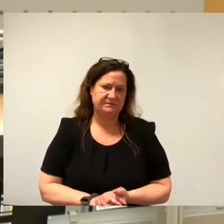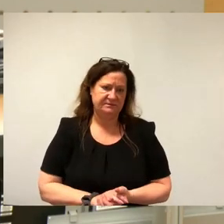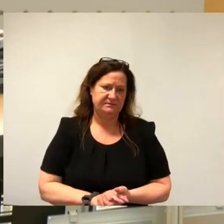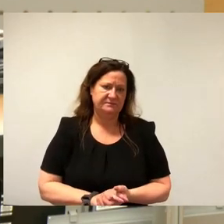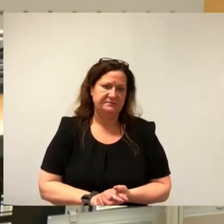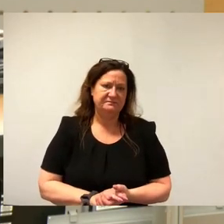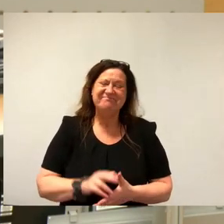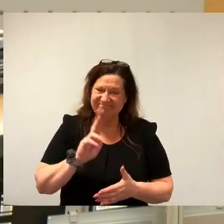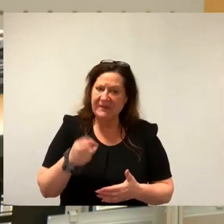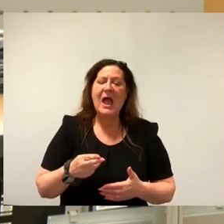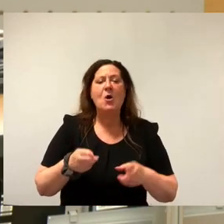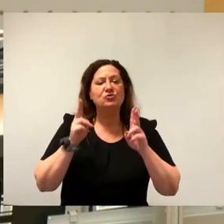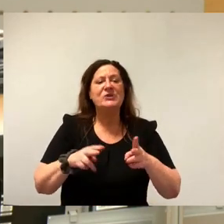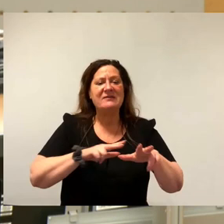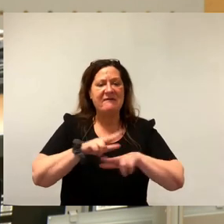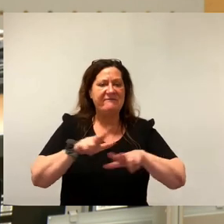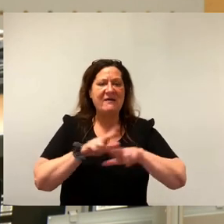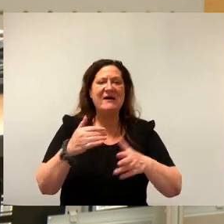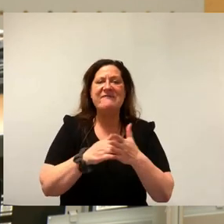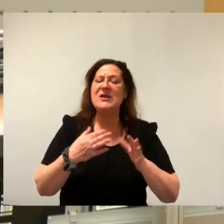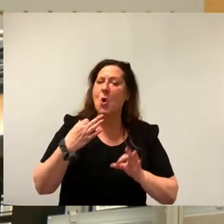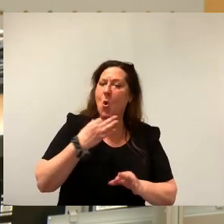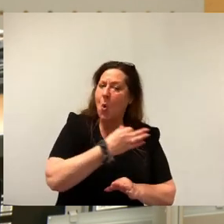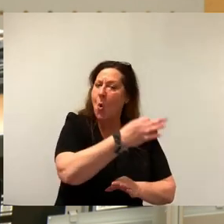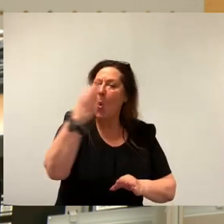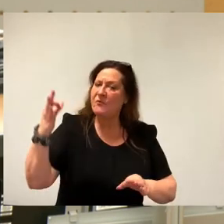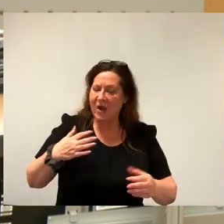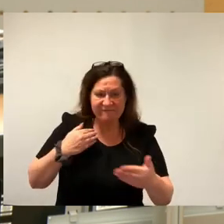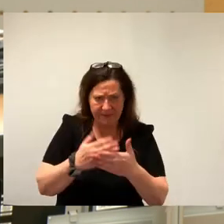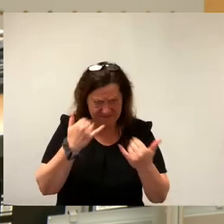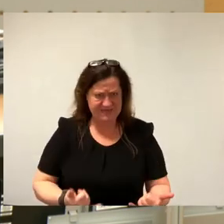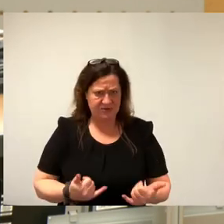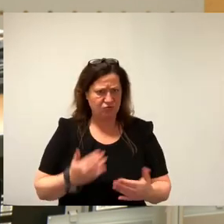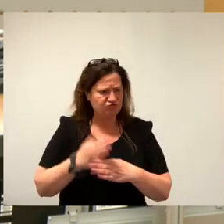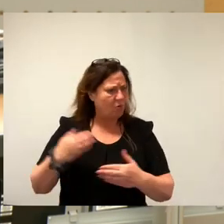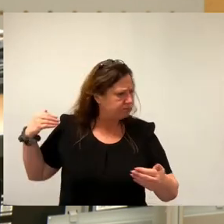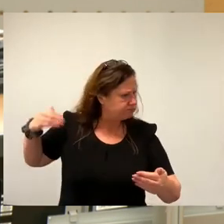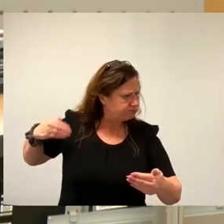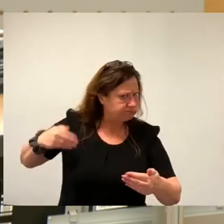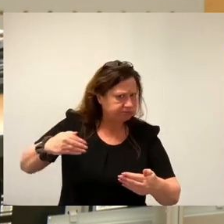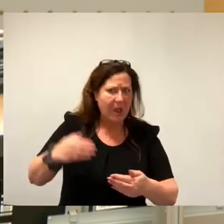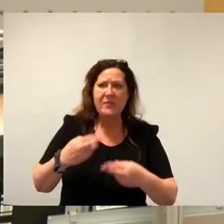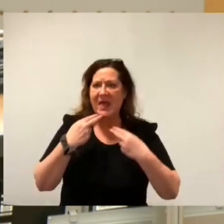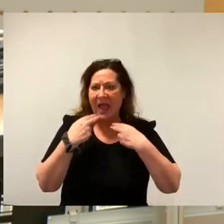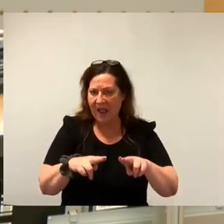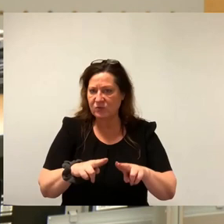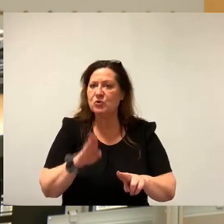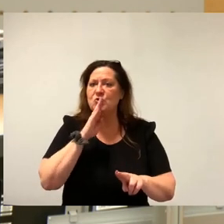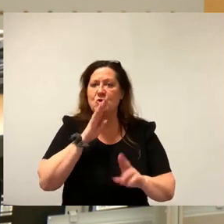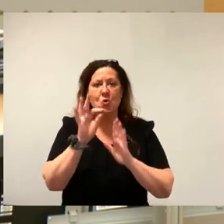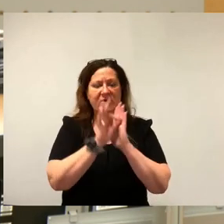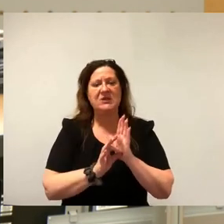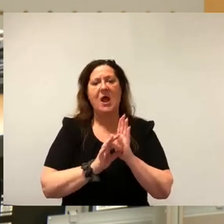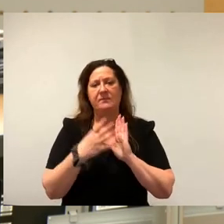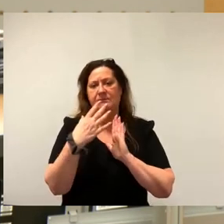hinaus führt die Stadtverwaltung auch weiterhin die Umfragen bloß, wie es bisher der Fall war, und erhält auch auf Grundlage der Antworten die benötigte Datenmenge, um einen qualifizierten